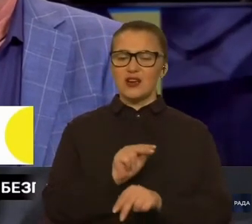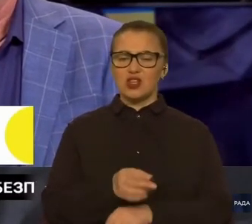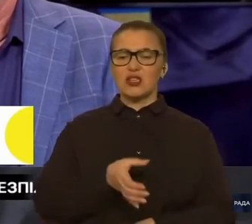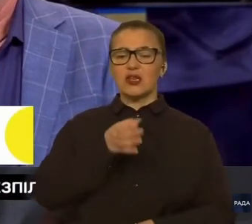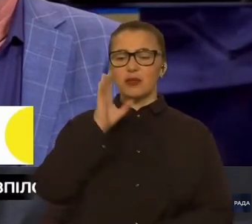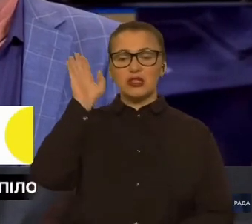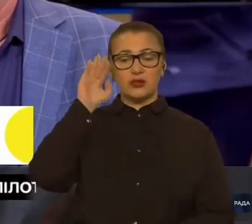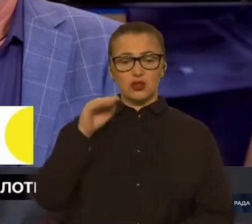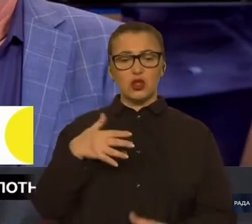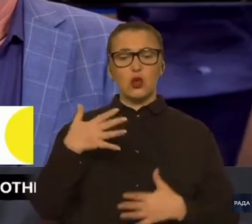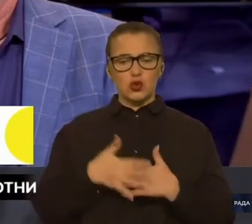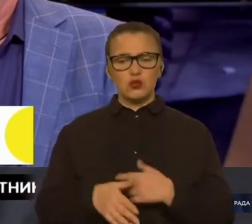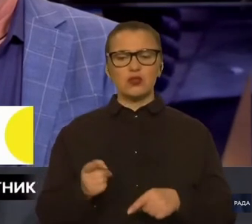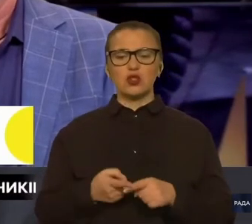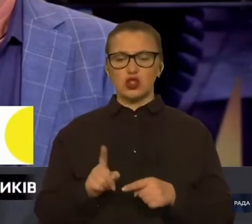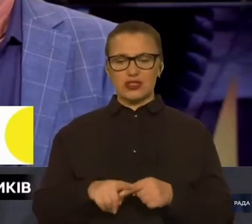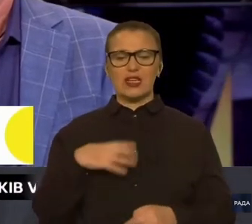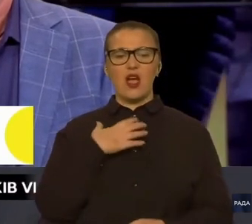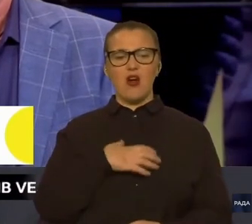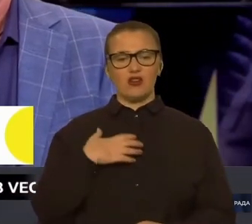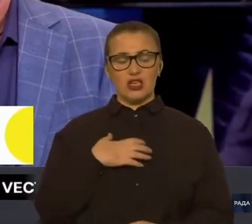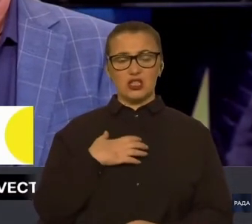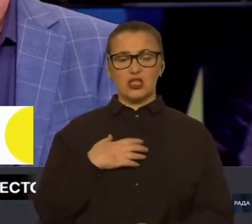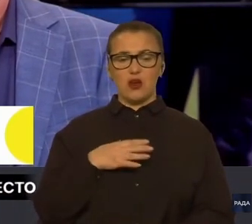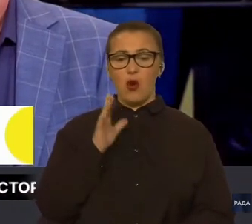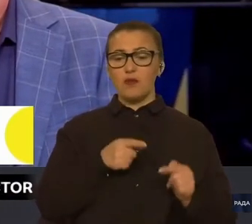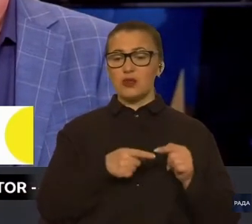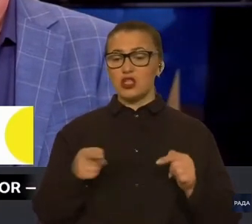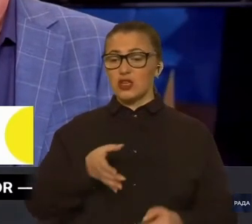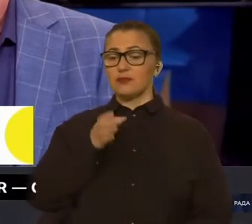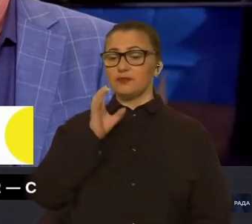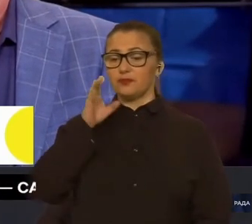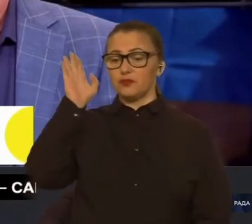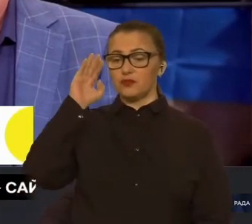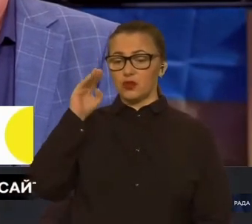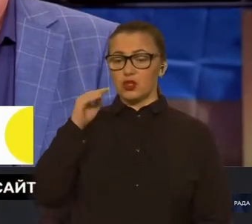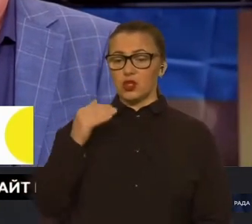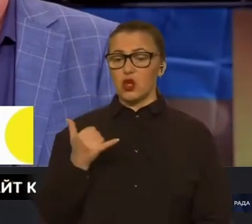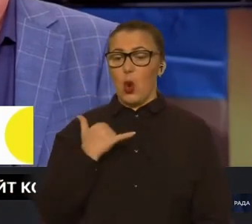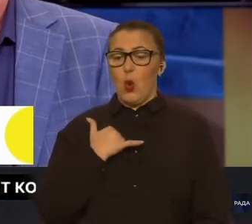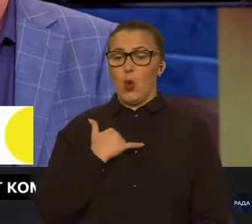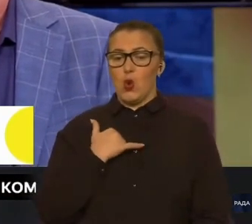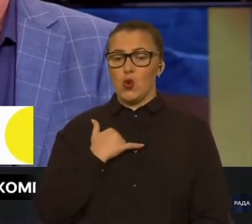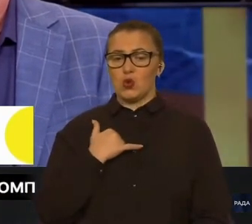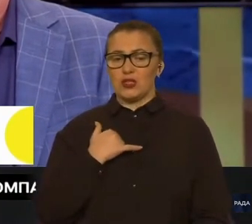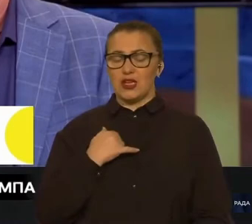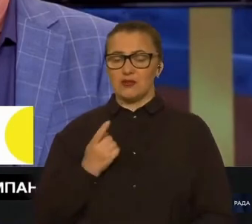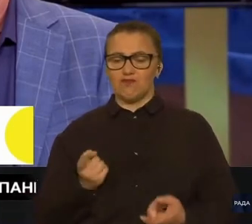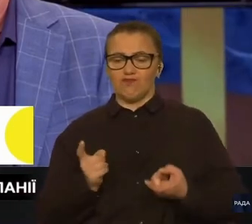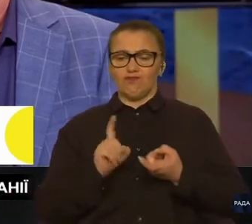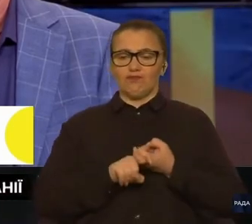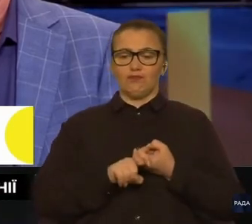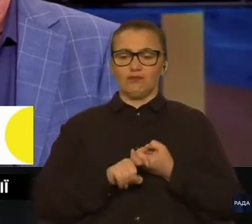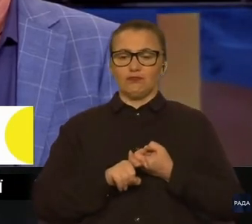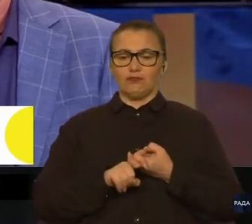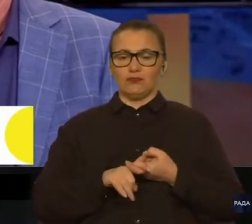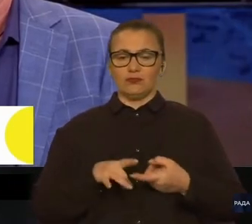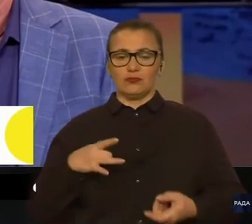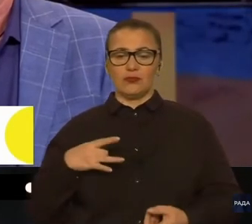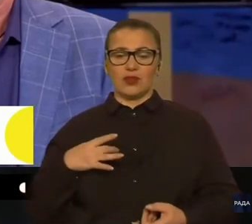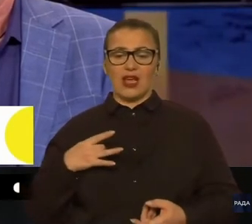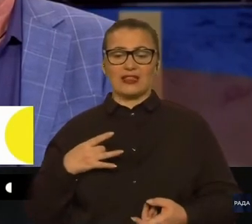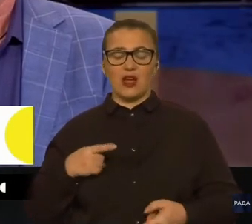розуміти, що це важливо. Тому що і під час пиття водички у нас включається блукаючий нерв. Він